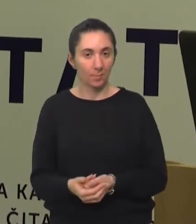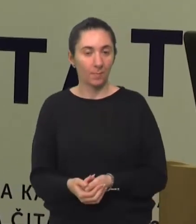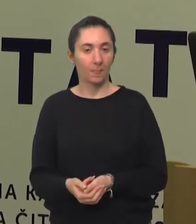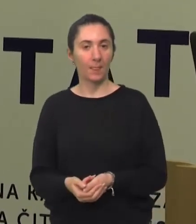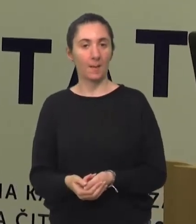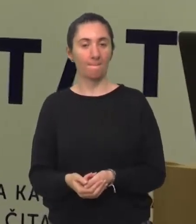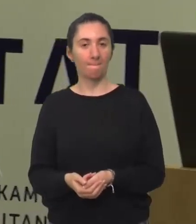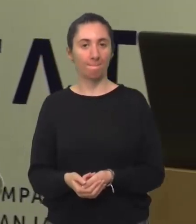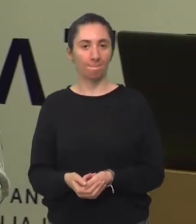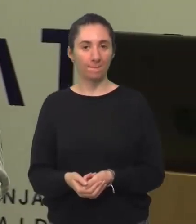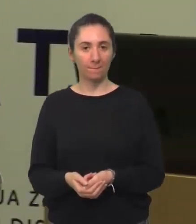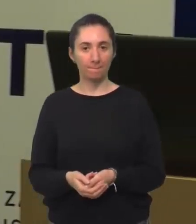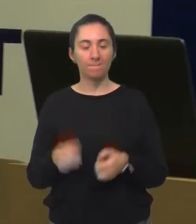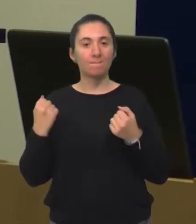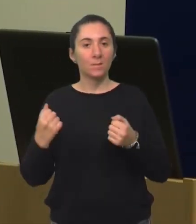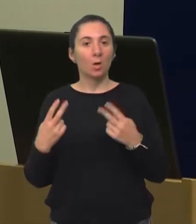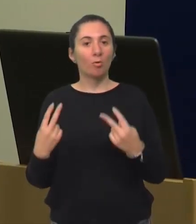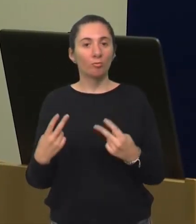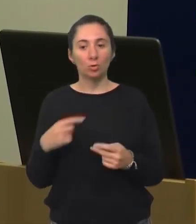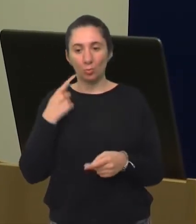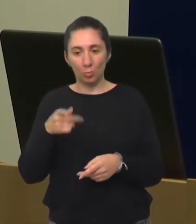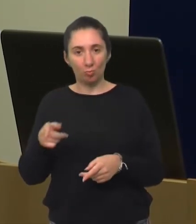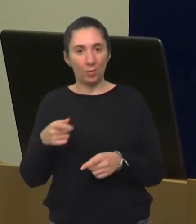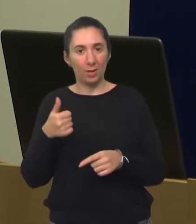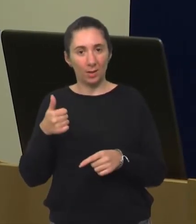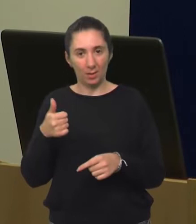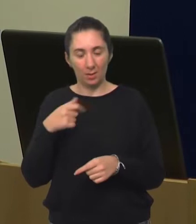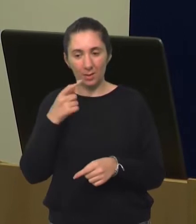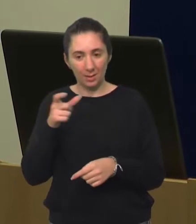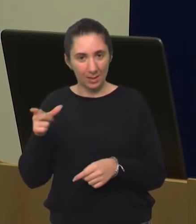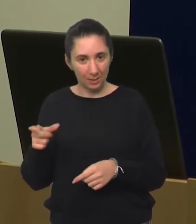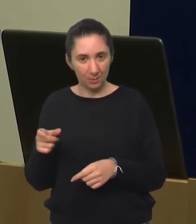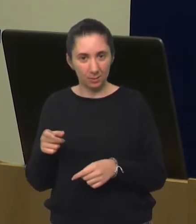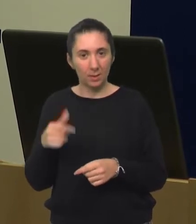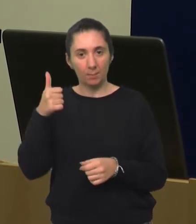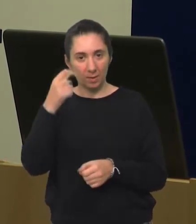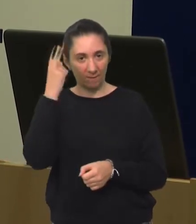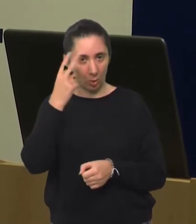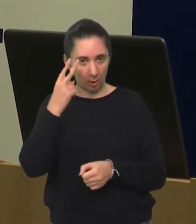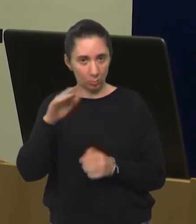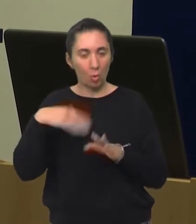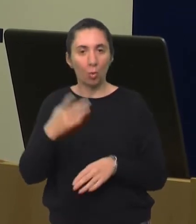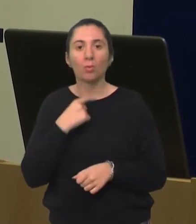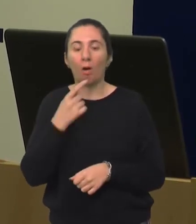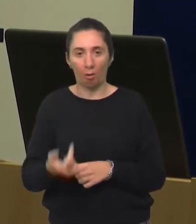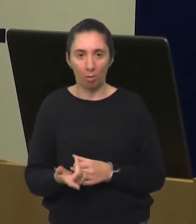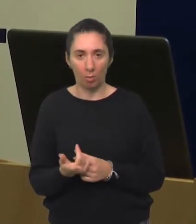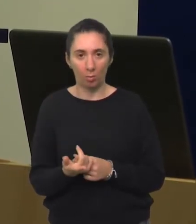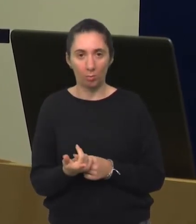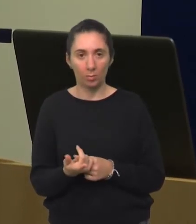E sad, jako je bitno kad dođemo do onog jezičnog djela, kao što sam vam rekla, uvijek će ići prvo razumijevanje nakon toga izražavanje.